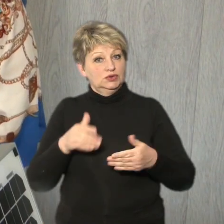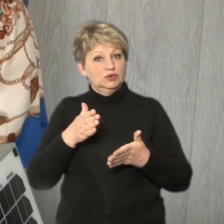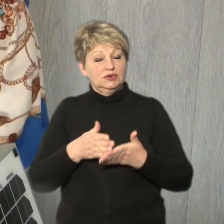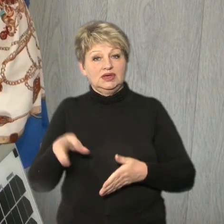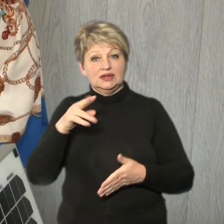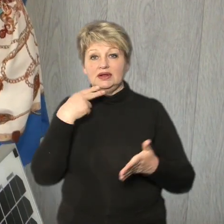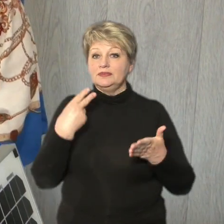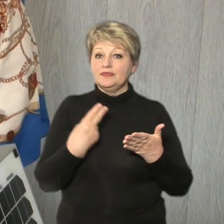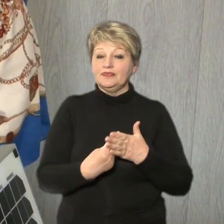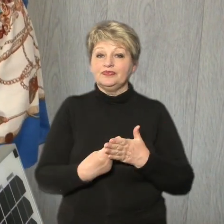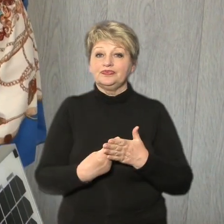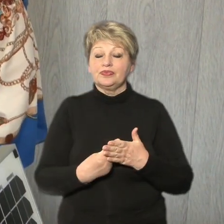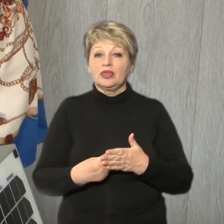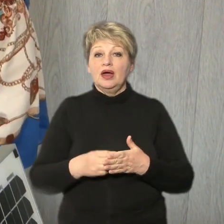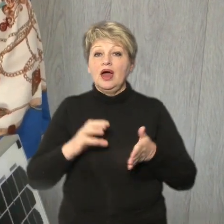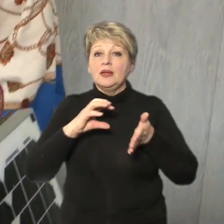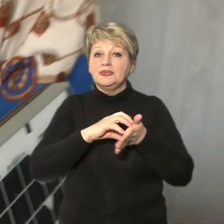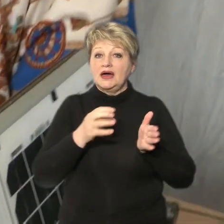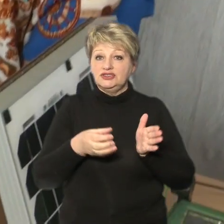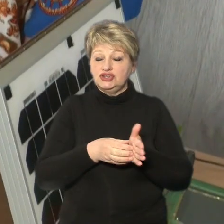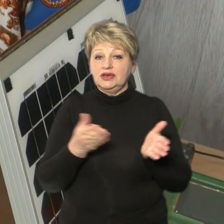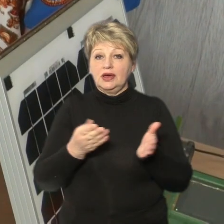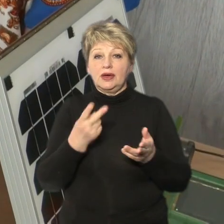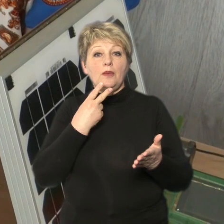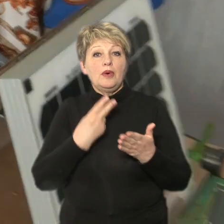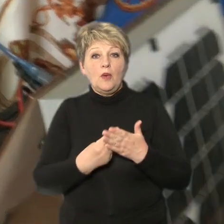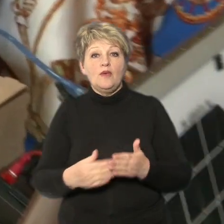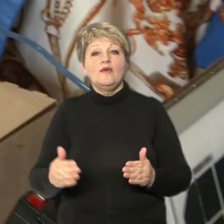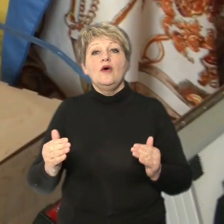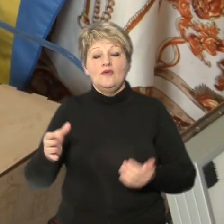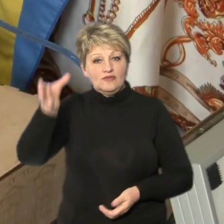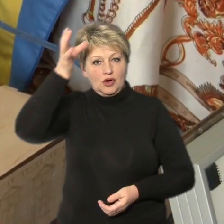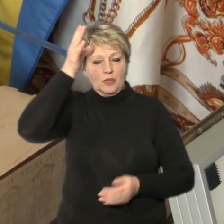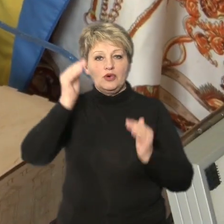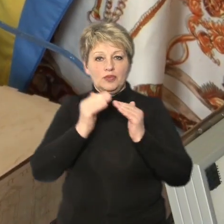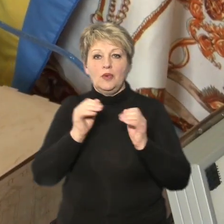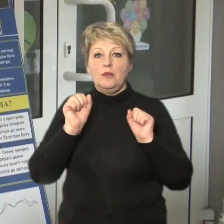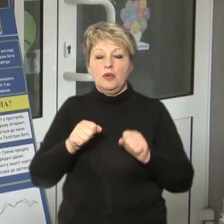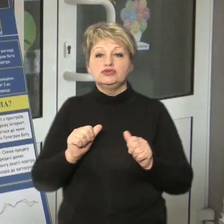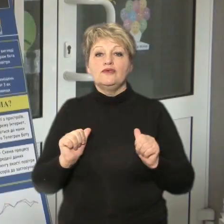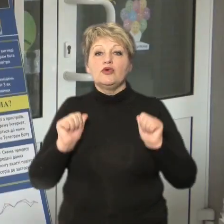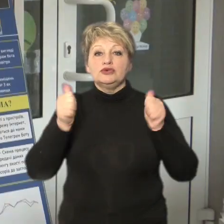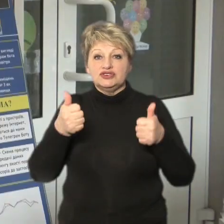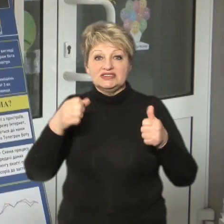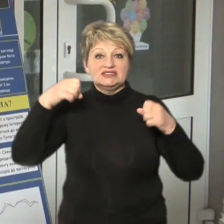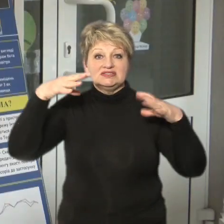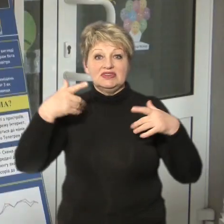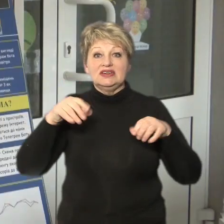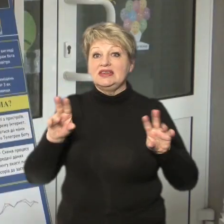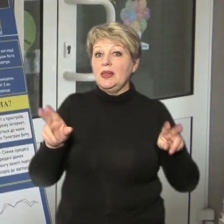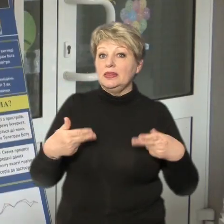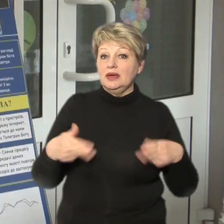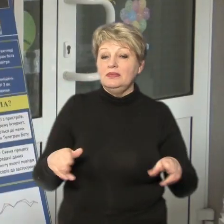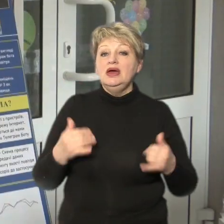демонстрації датчики руху, які показують, що у розумному будинку має вимикатися світло там, де воно не потрібно. В той час Єгор